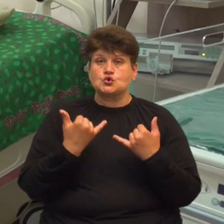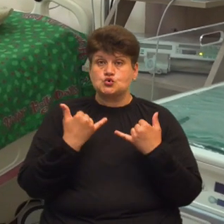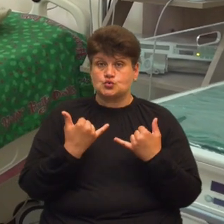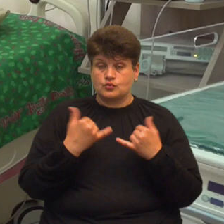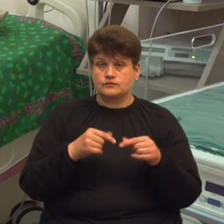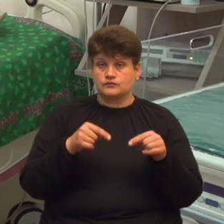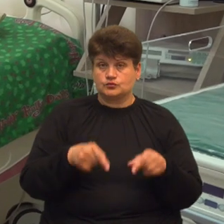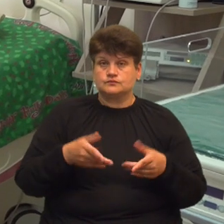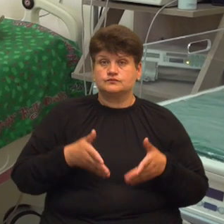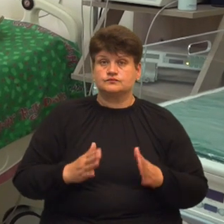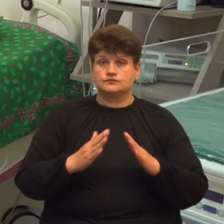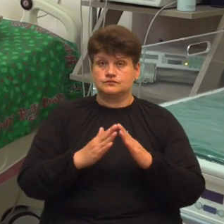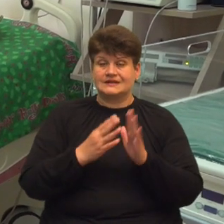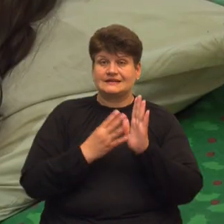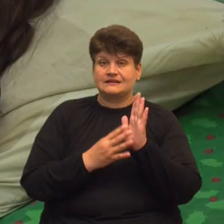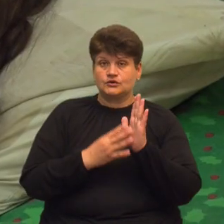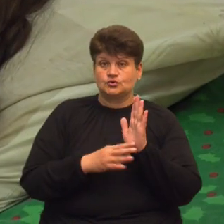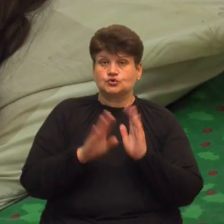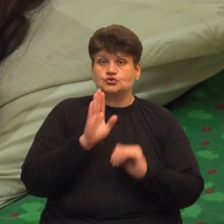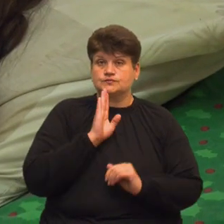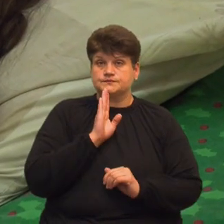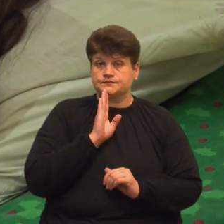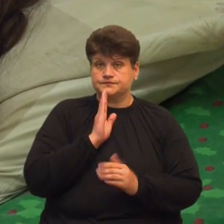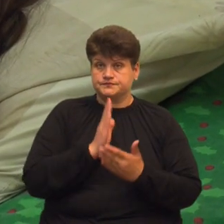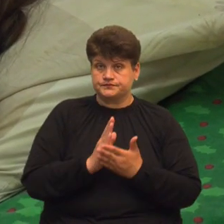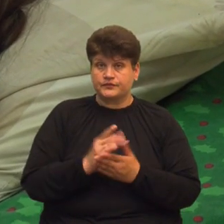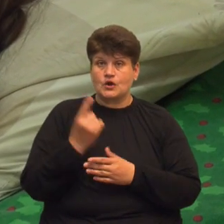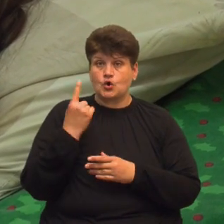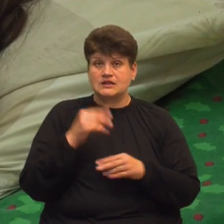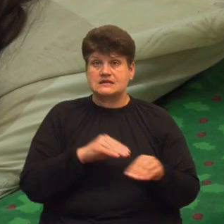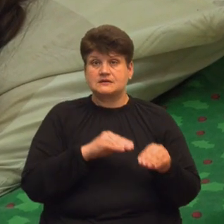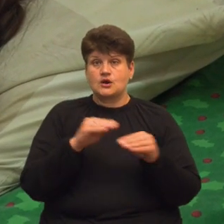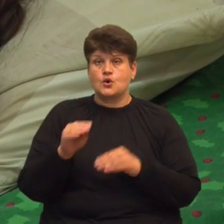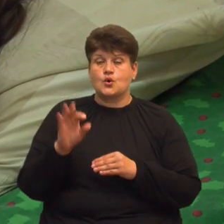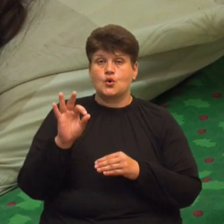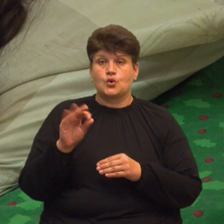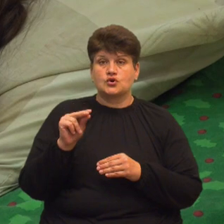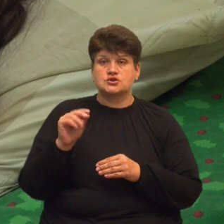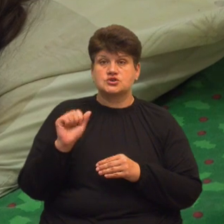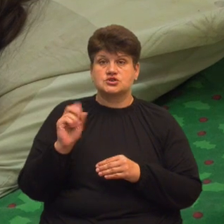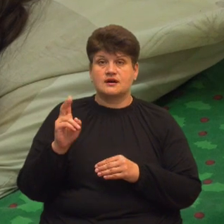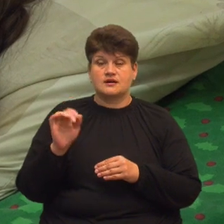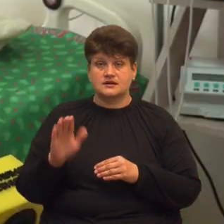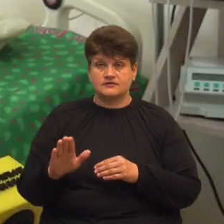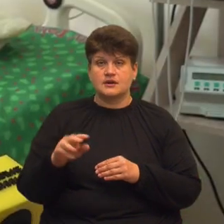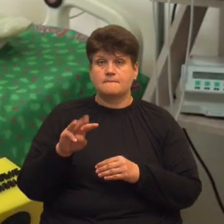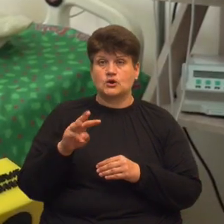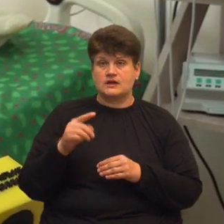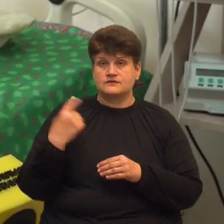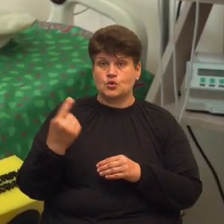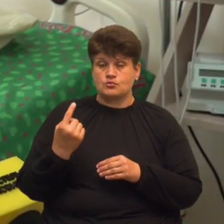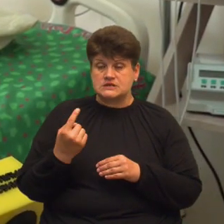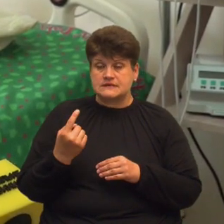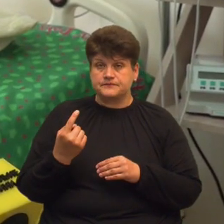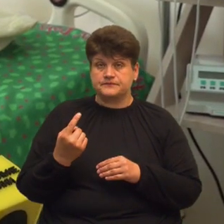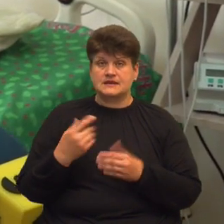центрі «Мати і дитина» 90 пацієнток. Одна з них – переселенка з Очакова Миколаївської області Каріна Красняк. Ставлення